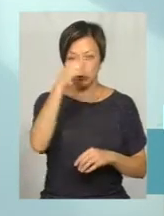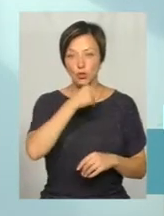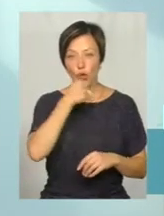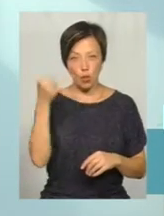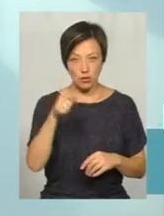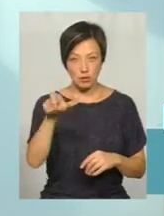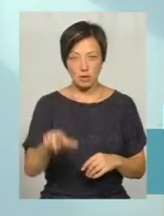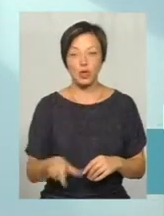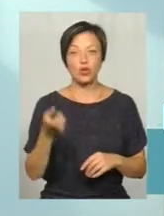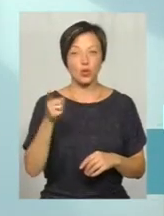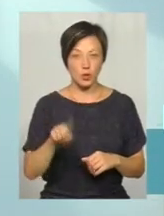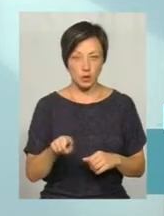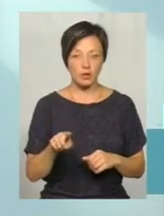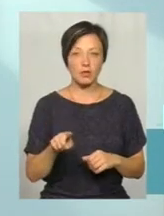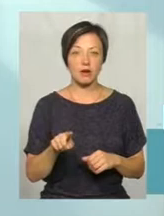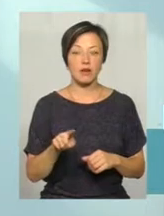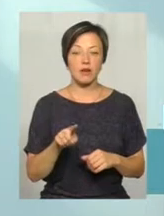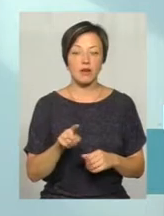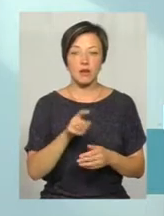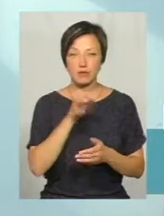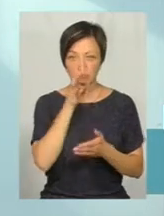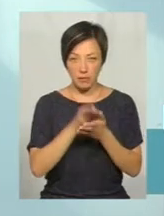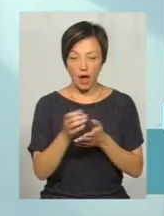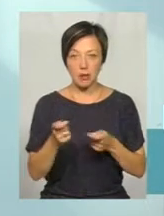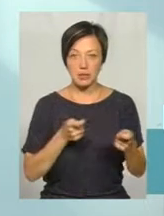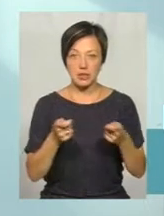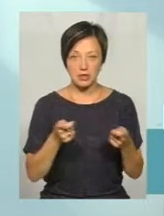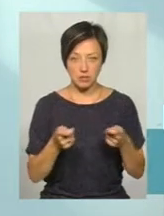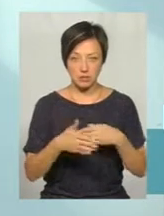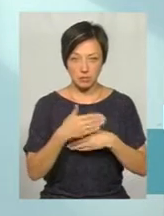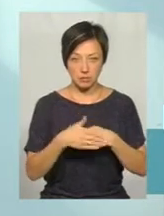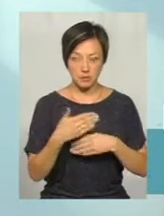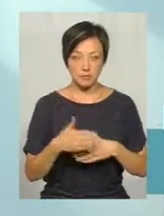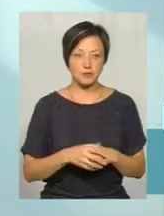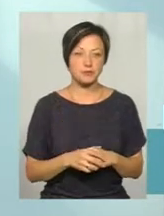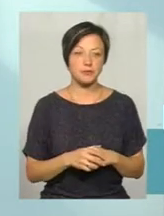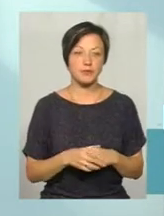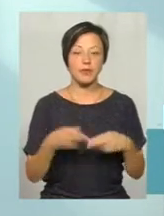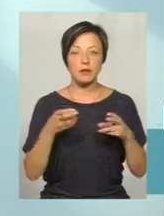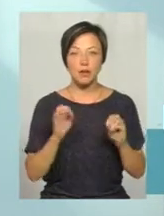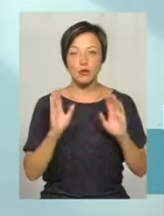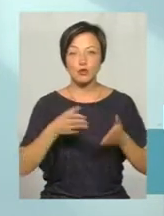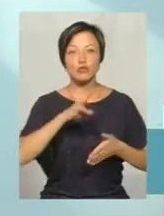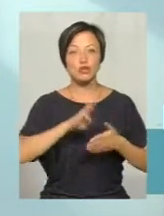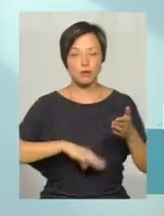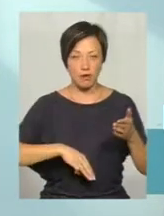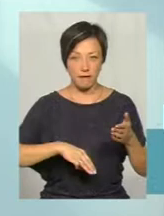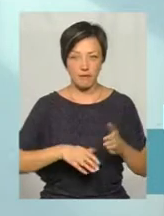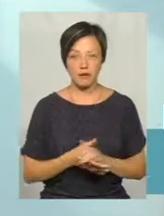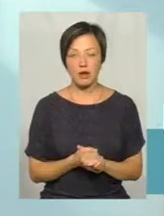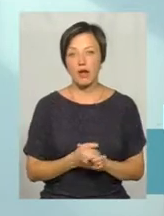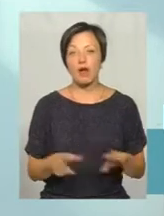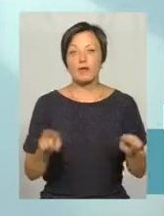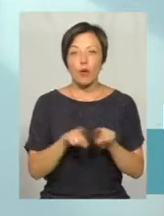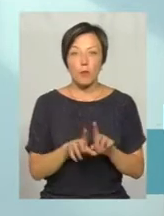дорослих, тоді вони несуть адміністративну відповідальність і де буде накладатися штраф. В